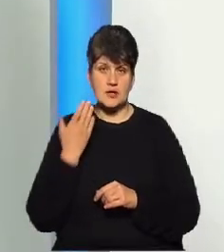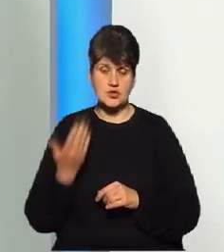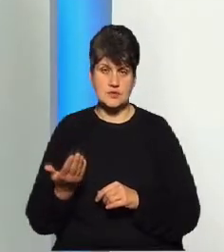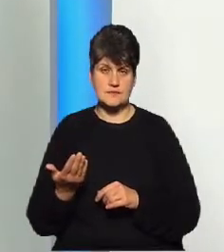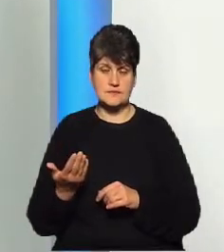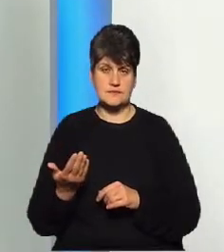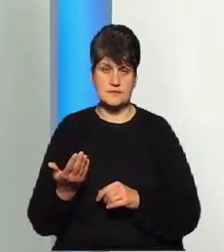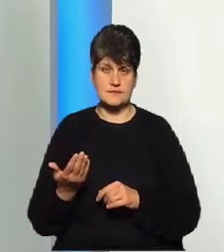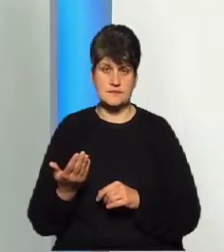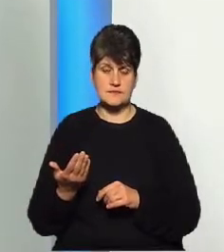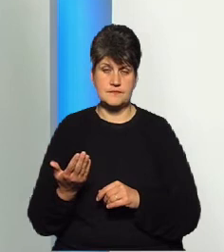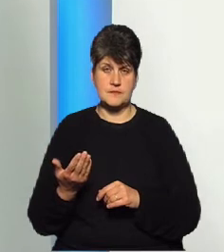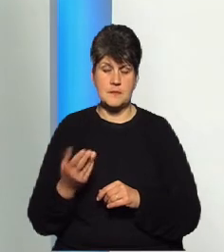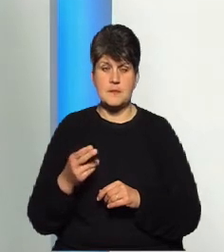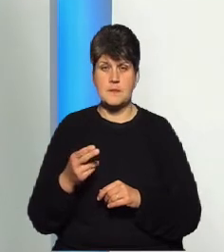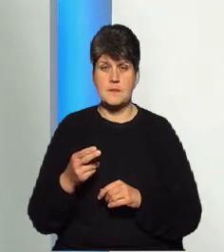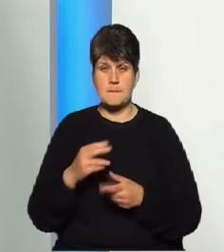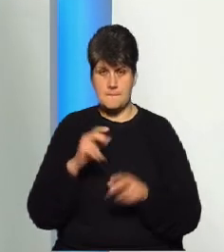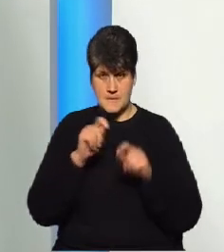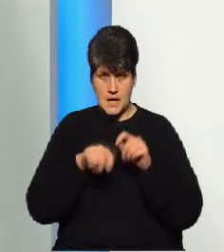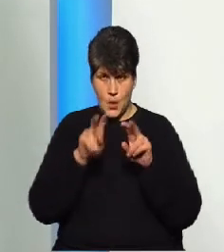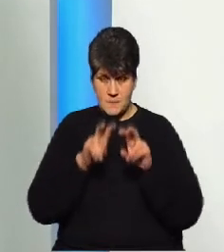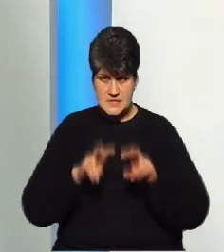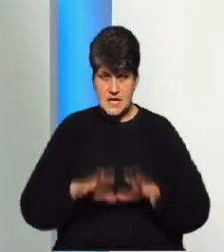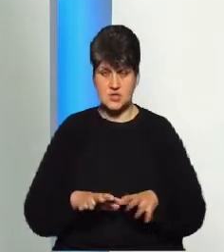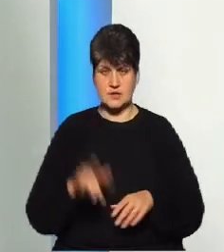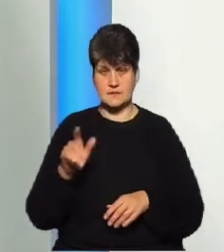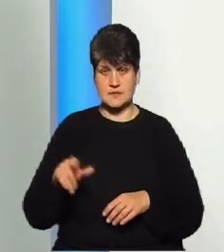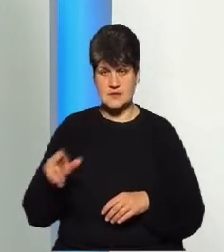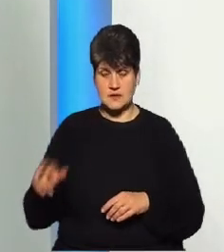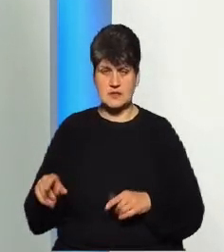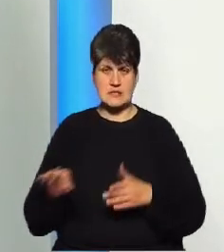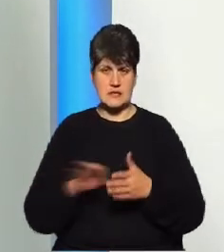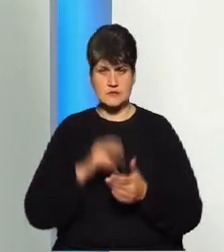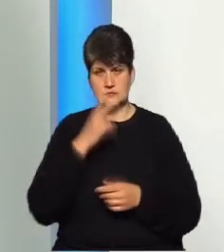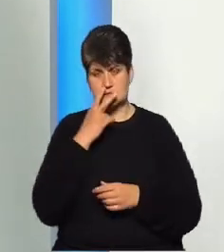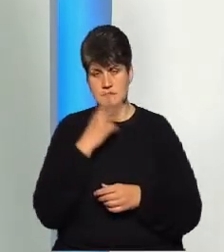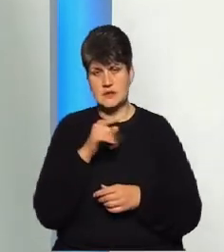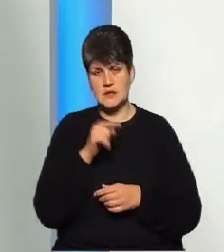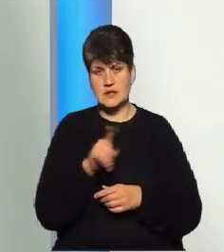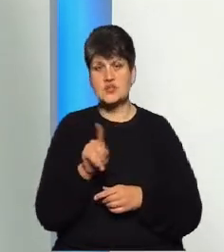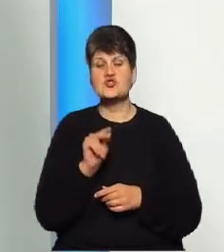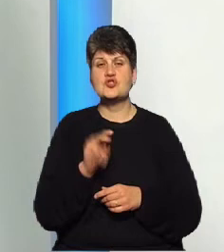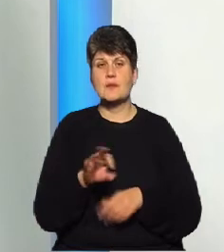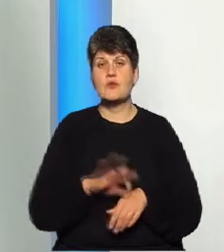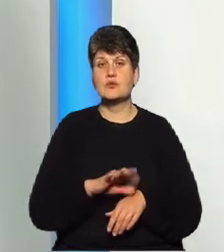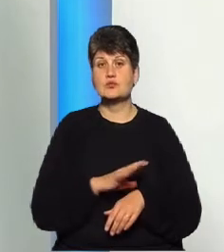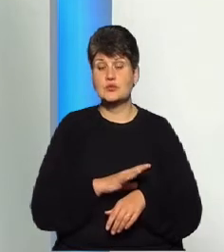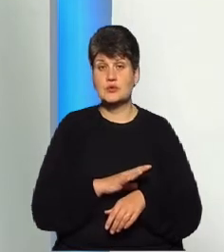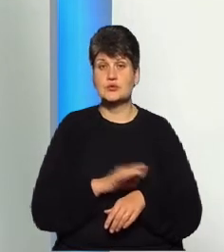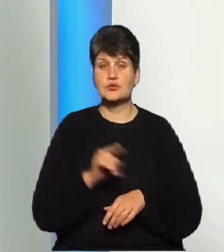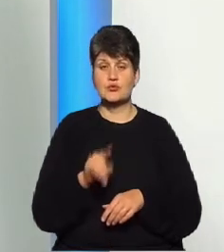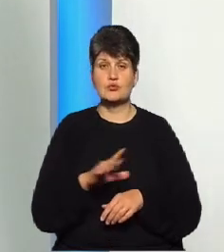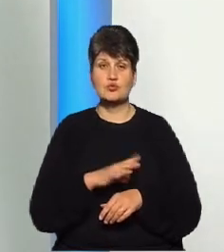При обстеженні таких пацієнтів тут же звертається увага на те, чим хворів даний пацієнт. Якщо в було в анамнезі цукровий діабет,